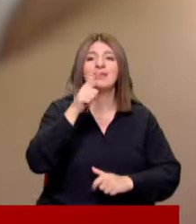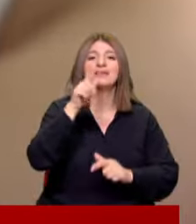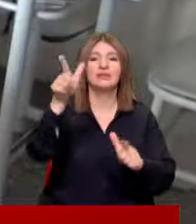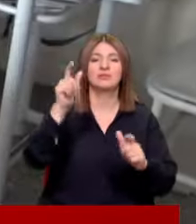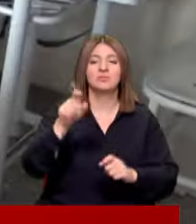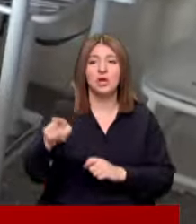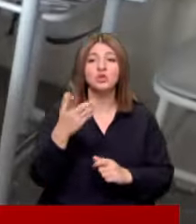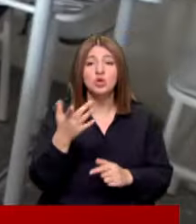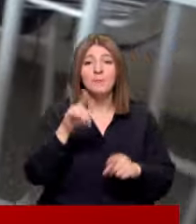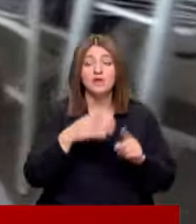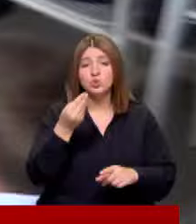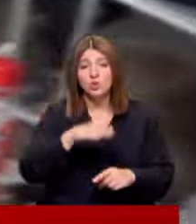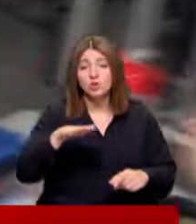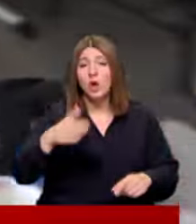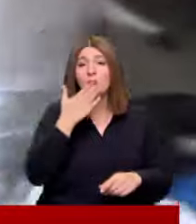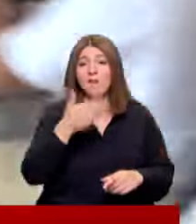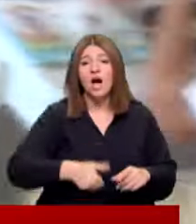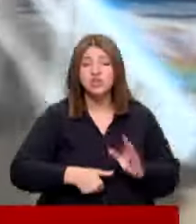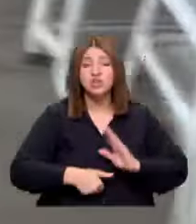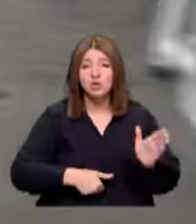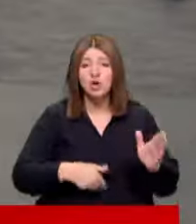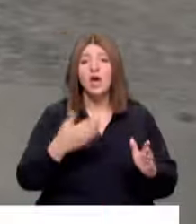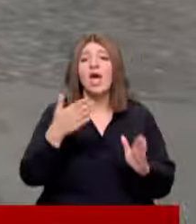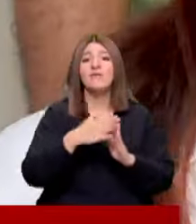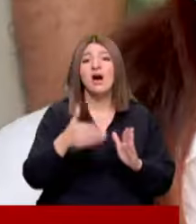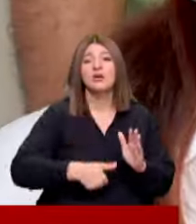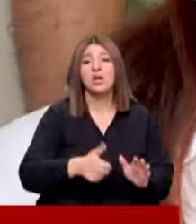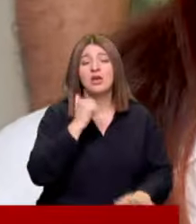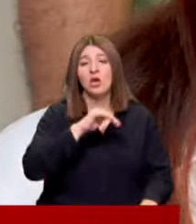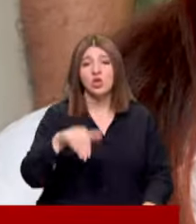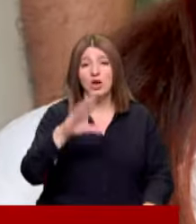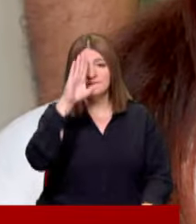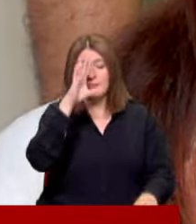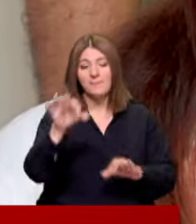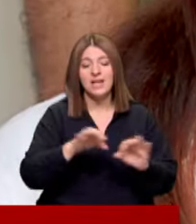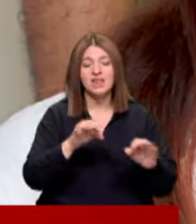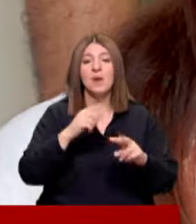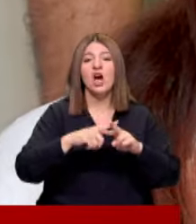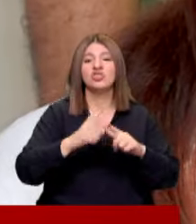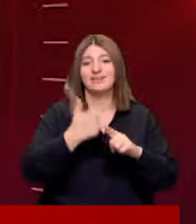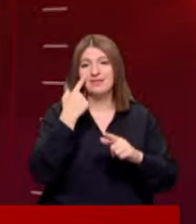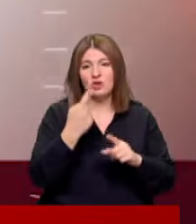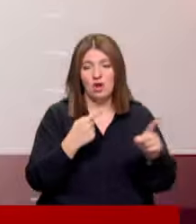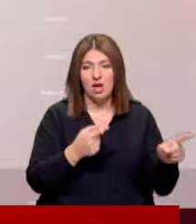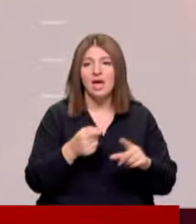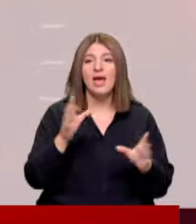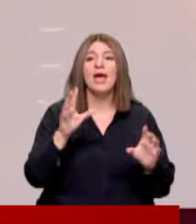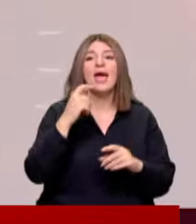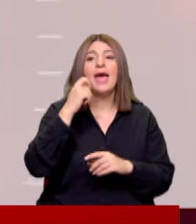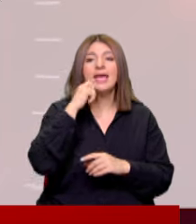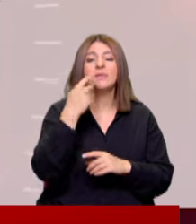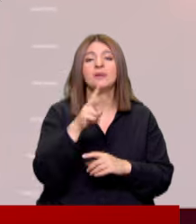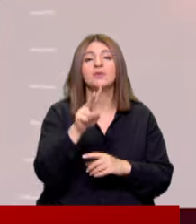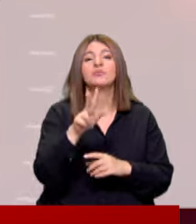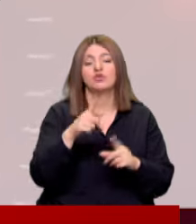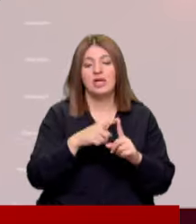seslendiler Çünkü bazı çocuklar okula aç gidiyor Eve aç dönüyor İstanbul Planlama Ajansı verilerine göre Ekip 2023